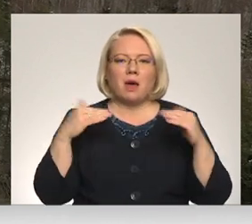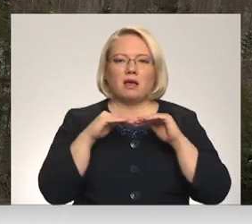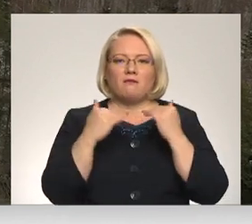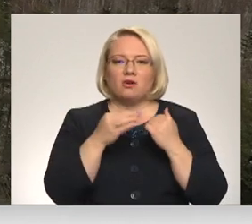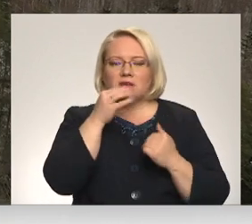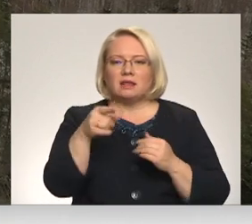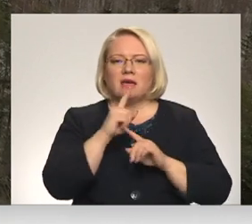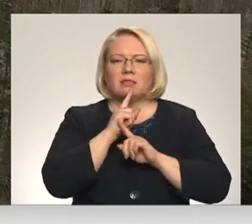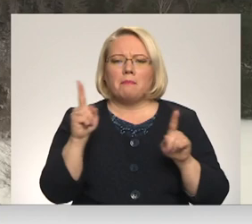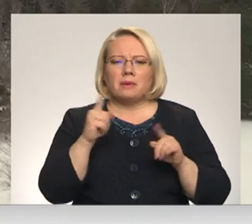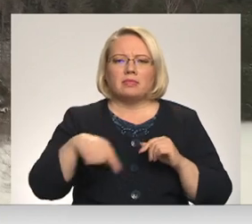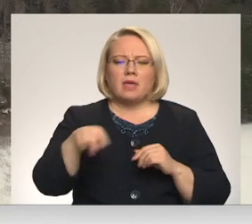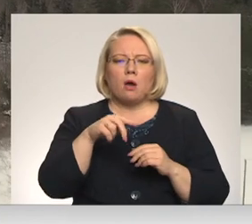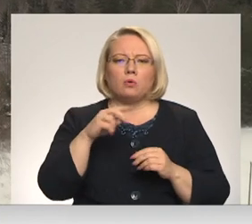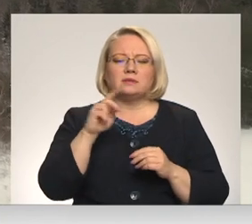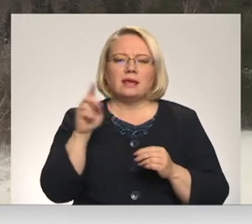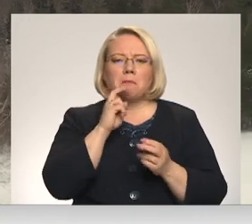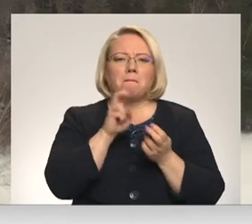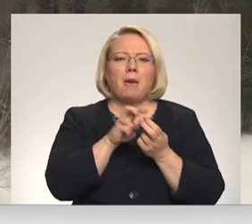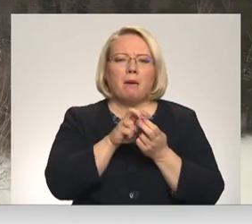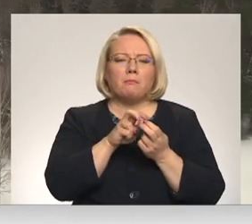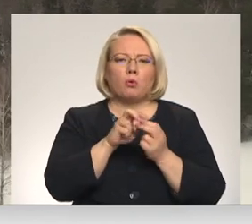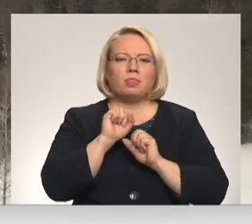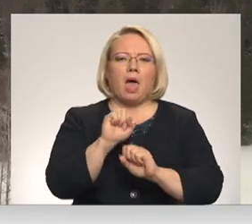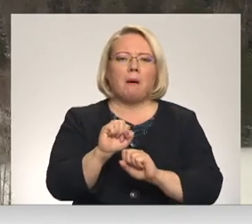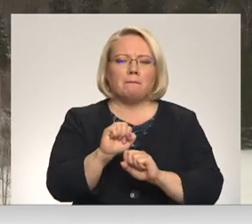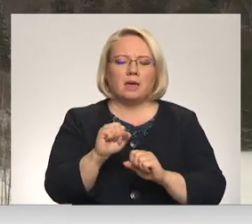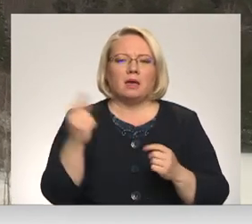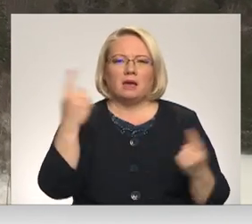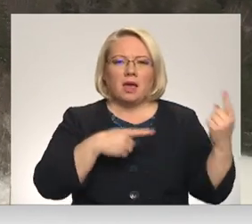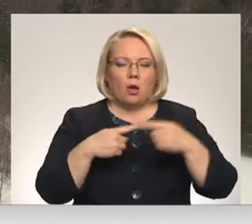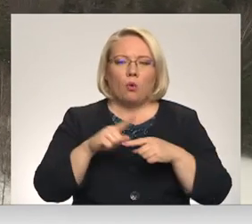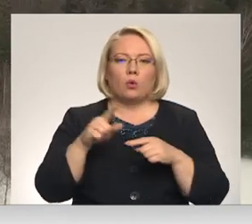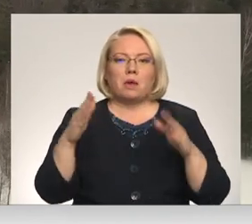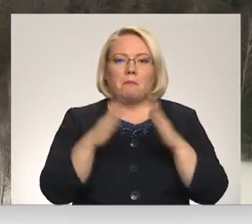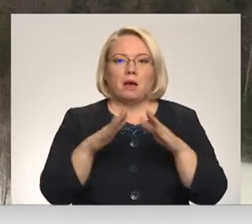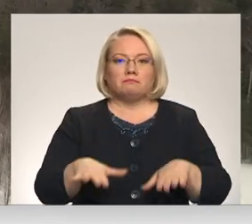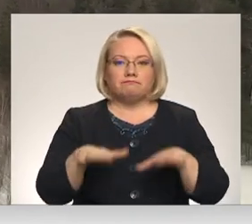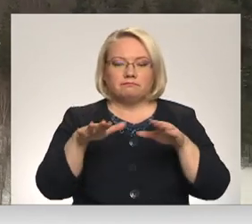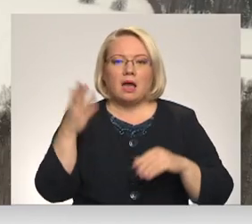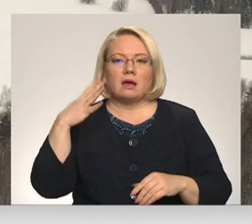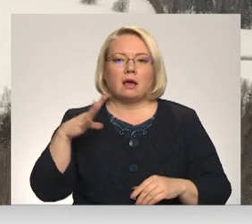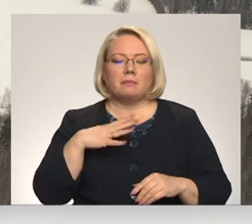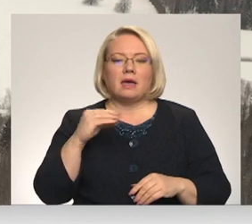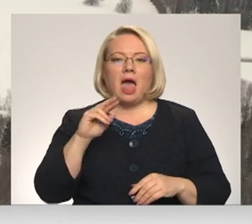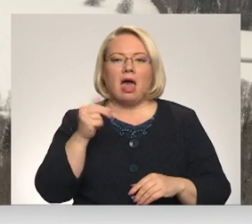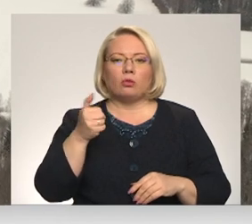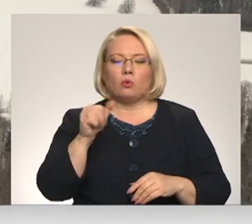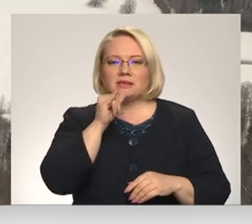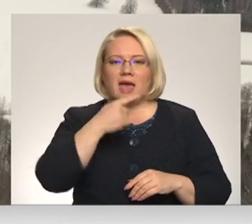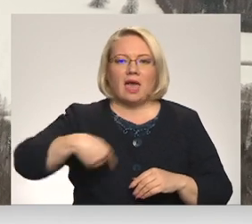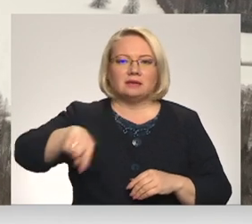netipiski daudz beibru dāmbju. Turklāt vietās, kur šobrīd aplūst mājas, agrāk vēl bijis Engures ezera krasts. Un 20.